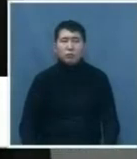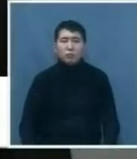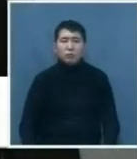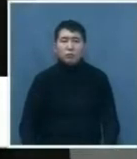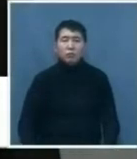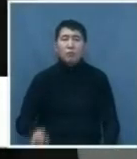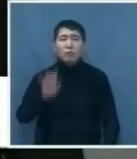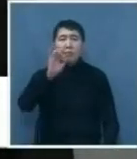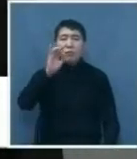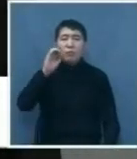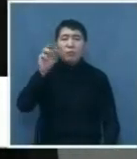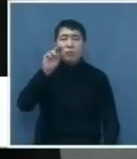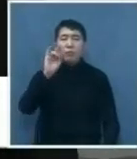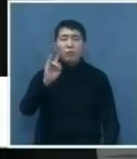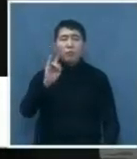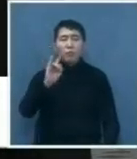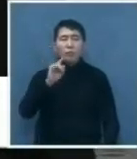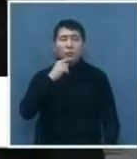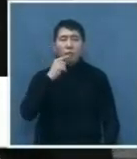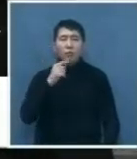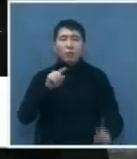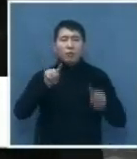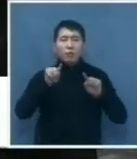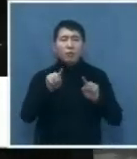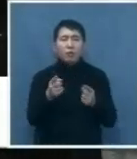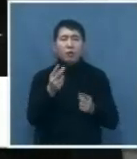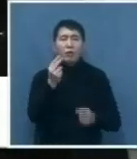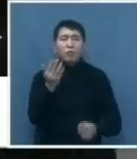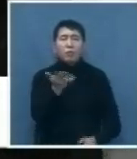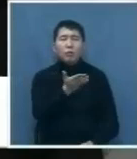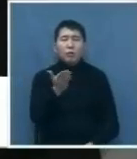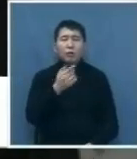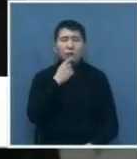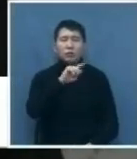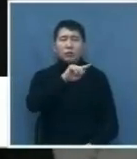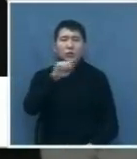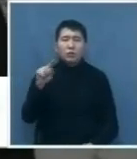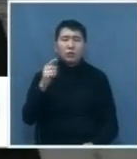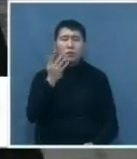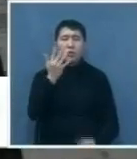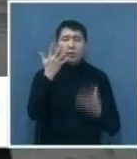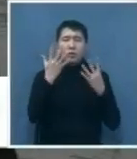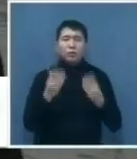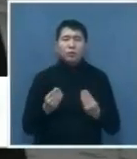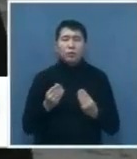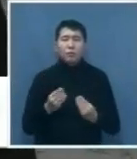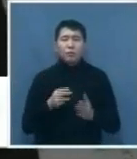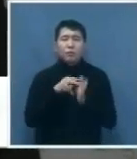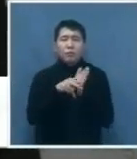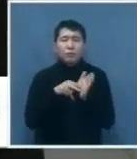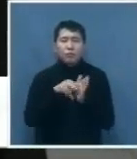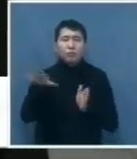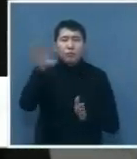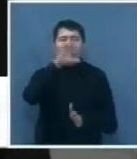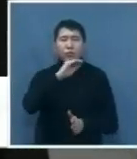мероприятия, направленные на выявление попрошаек, будут проходить в течение нескольких дней на всех железнодорожных станциях Восточно